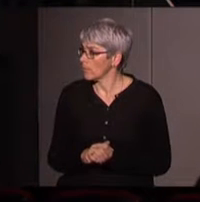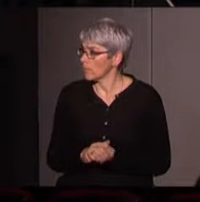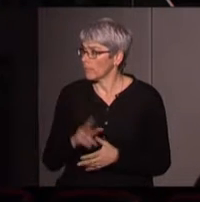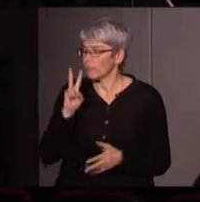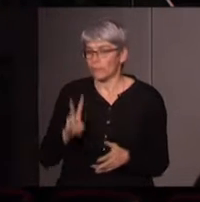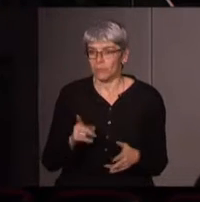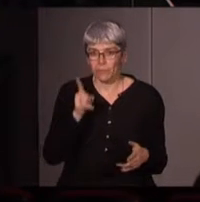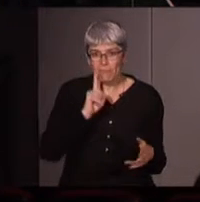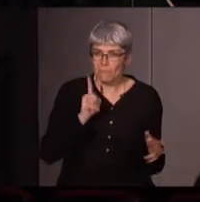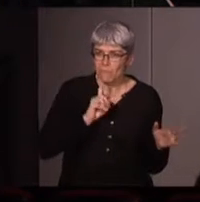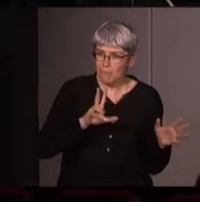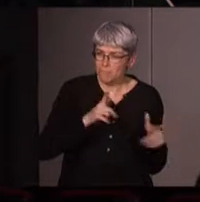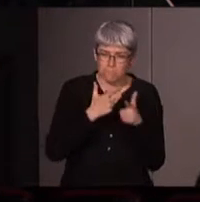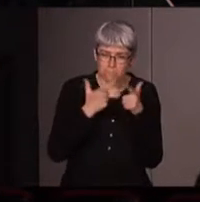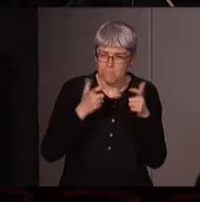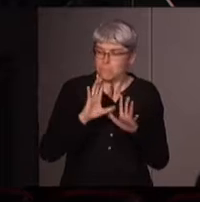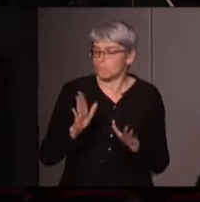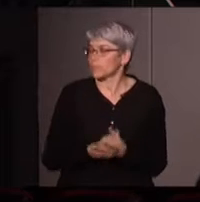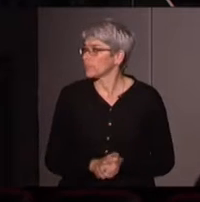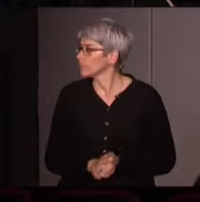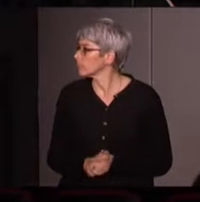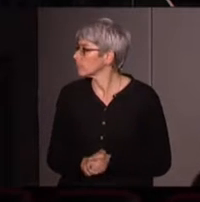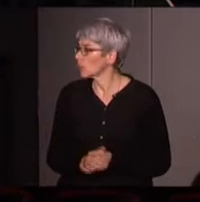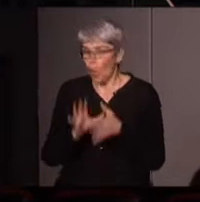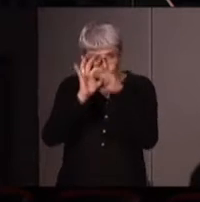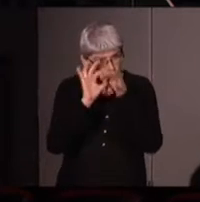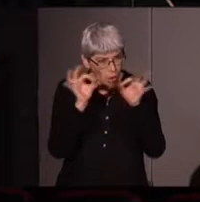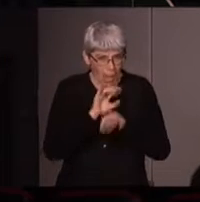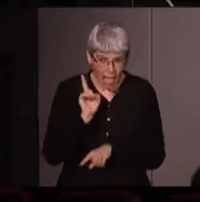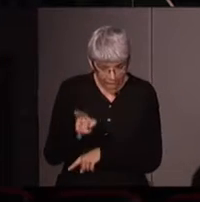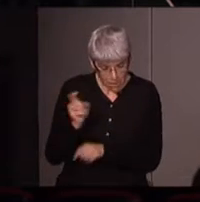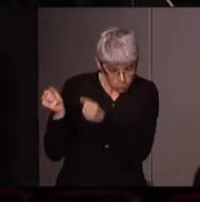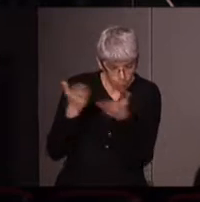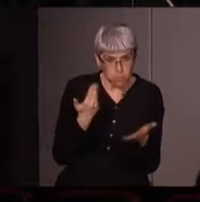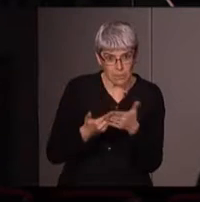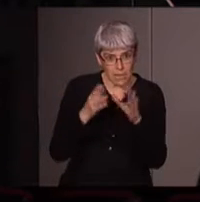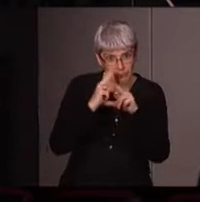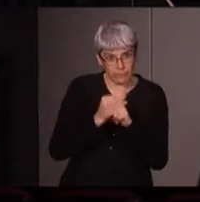se présente, je ne pas, comme une écoféministe matérialiste. Et c'est elle qui propose